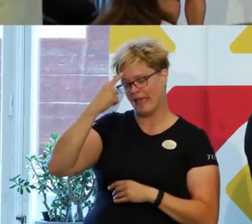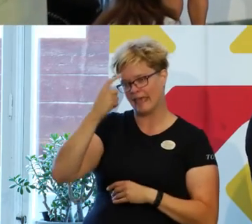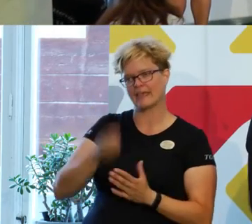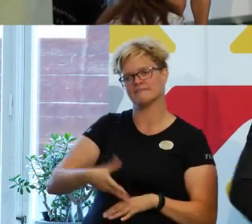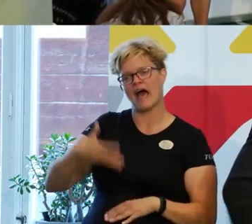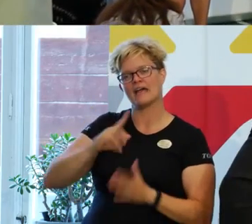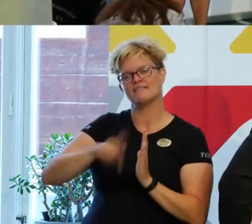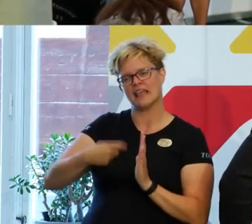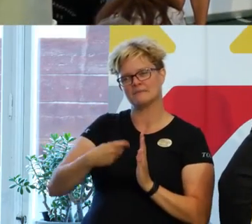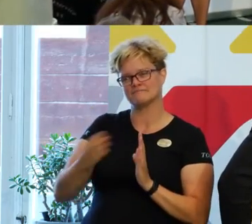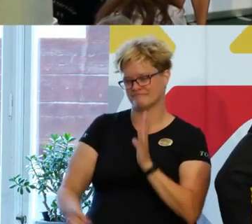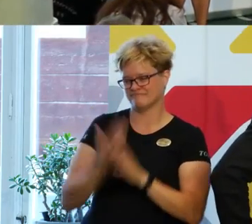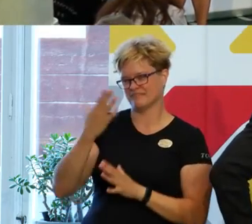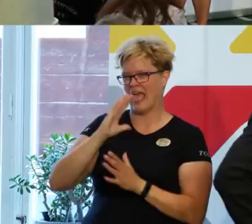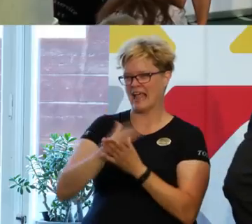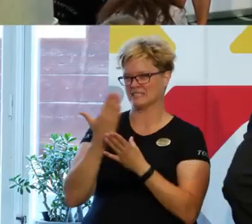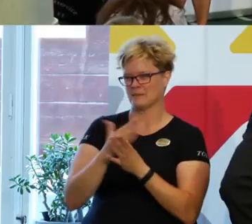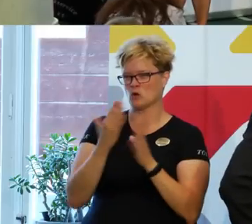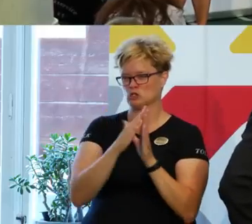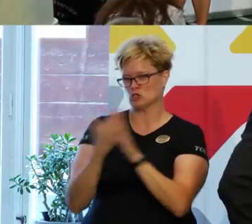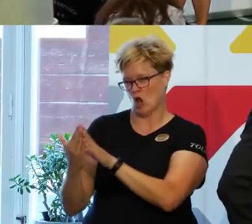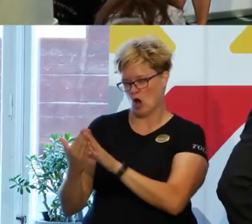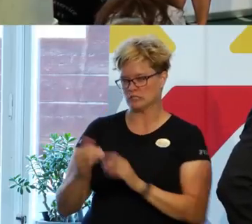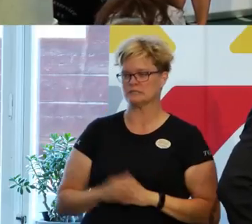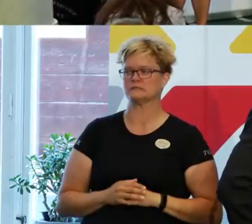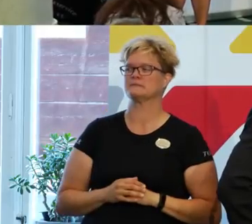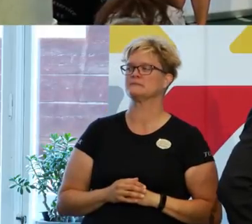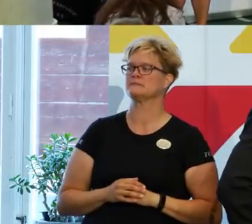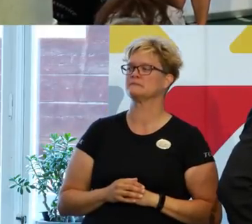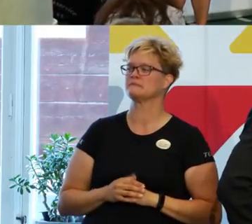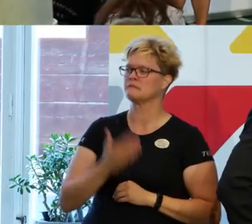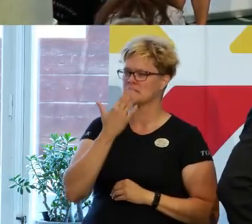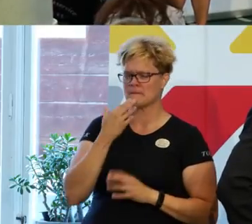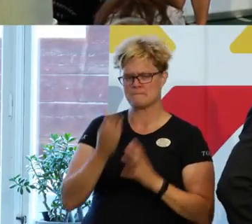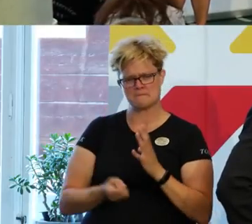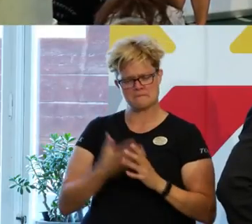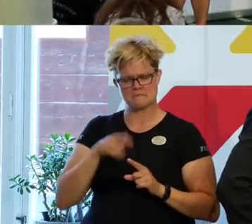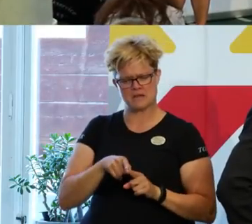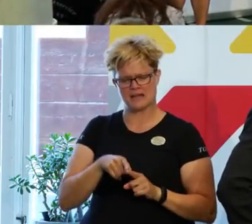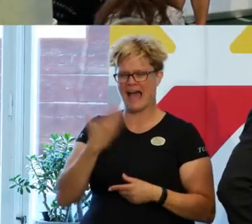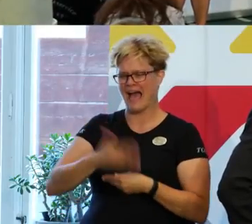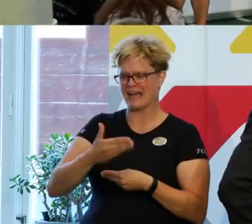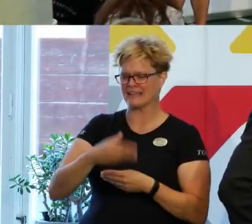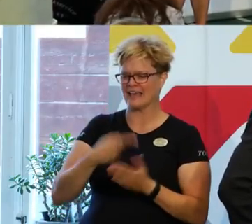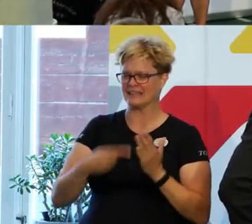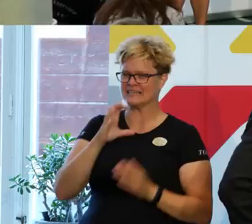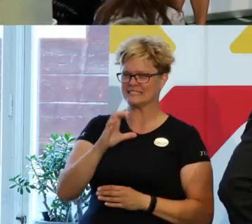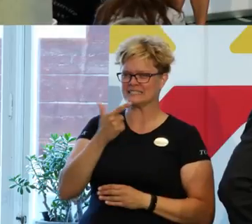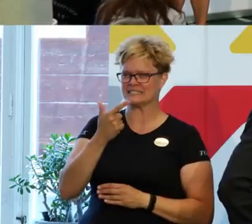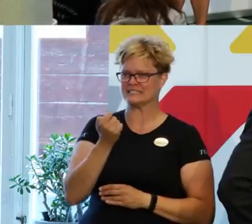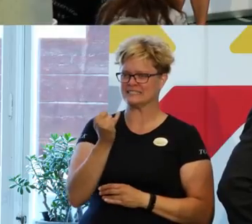som är framtagen i Helsingborgs stad av en artist som heter Stix.